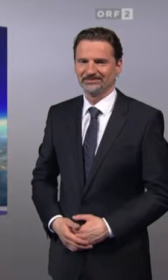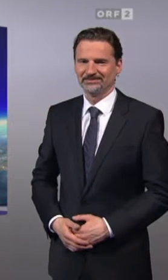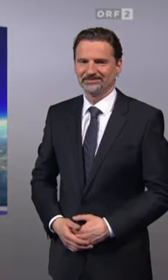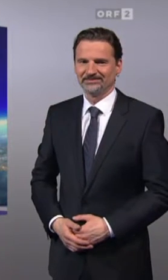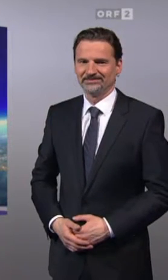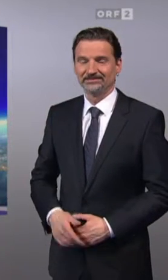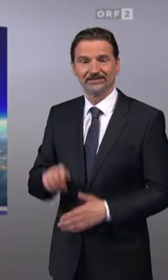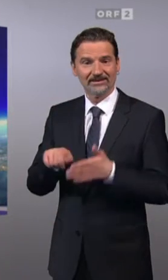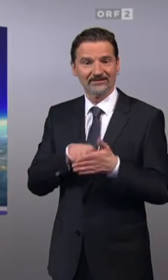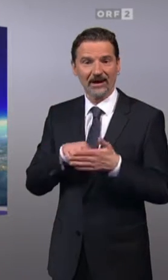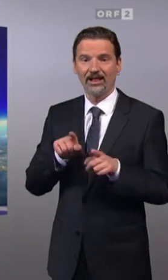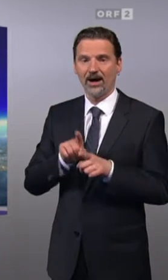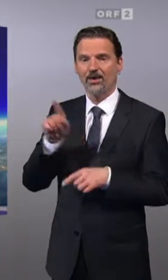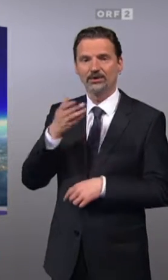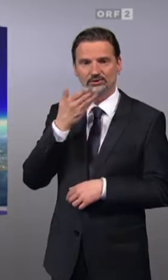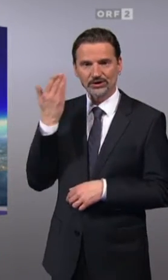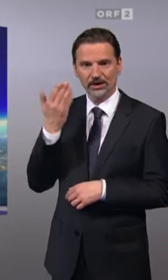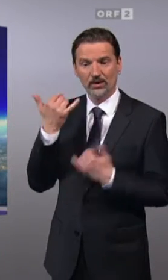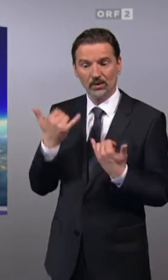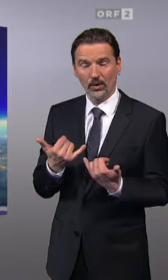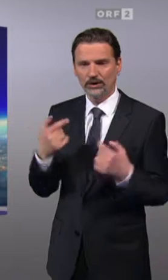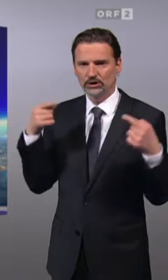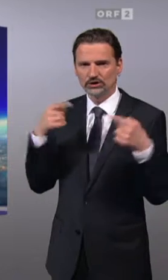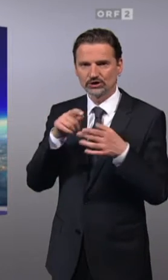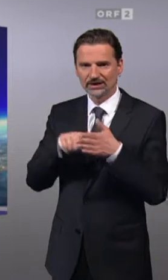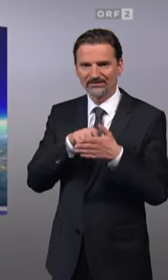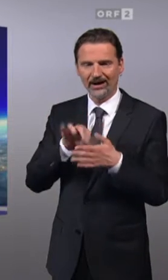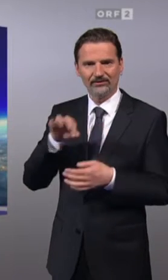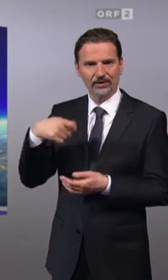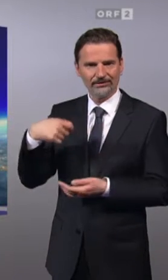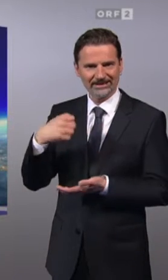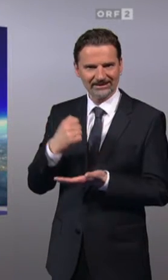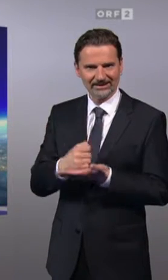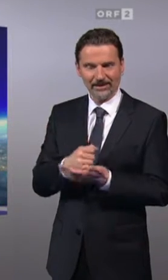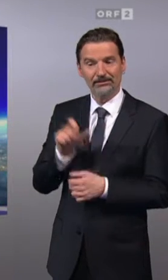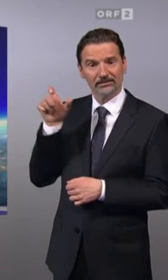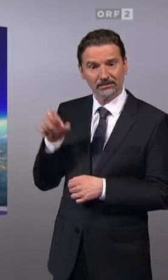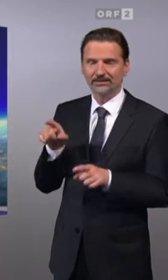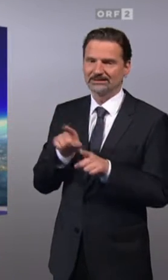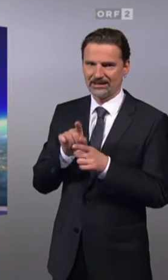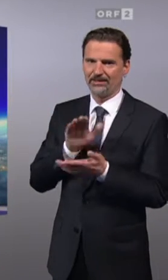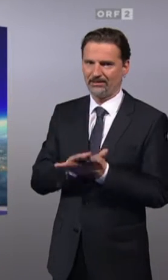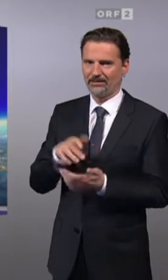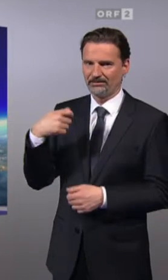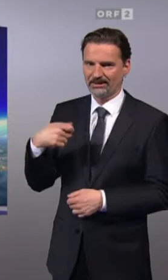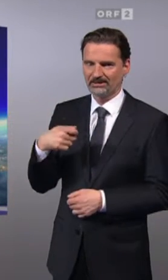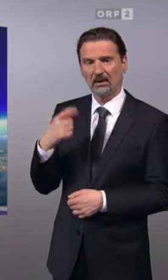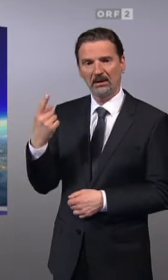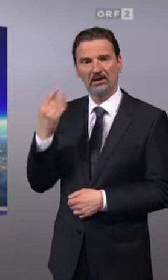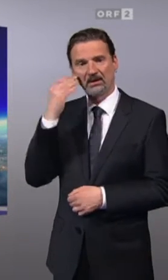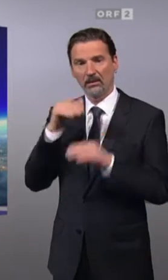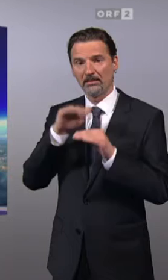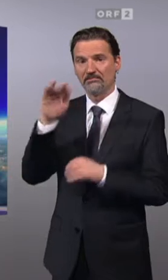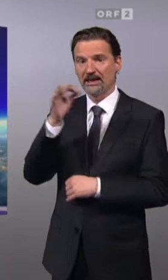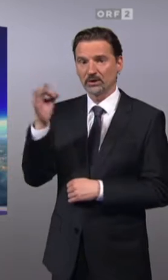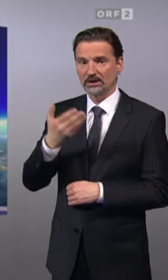Gewählt wurde auch in Tschechien. Heute wurde die Stichwahl für das Präsidentenamt abgehalten. Der Amtsinhaber ist geblieben, aber beileibe nicht so, wie sich Milos Seemann